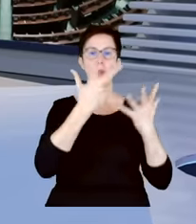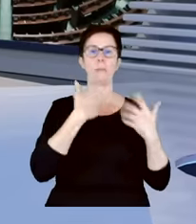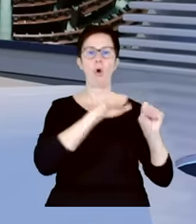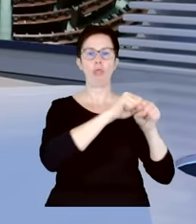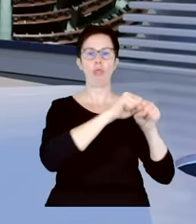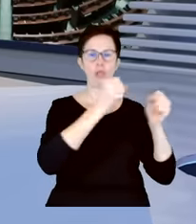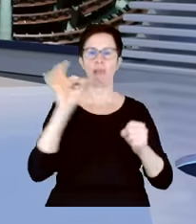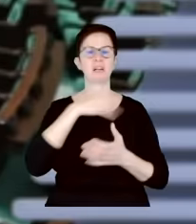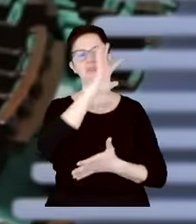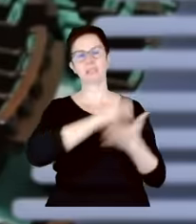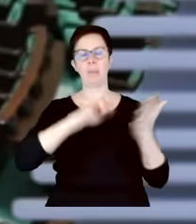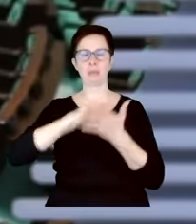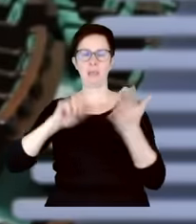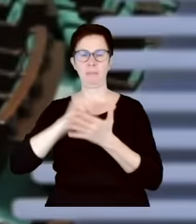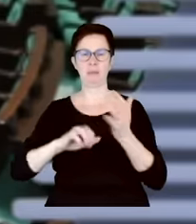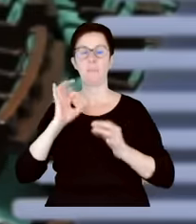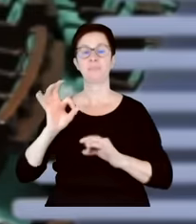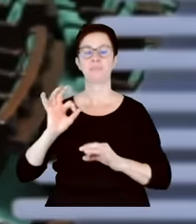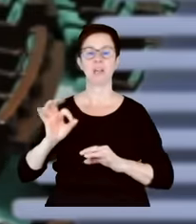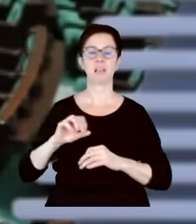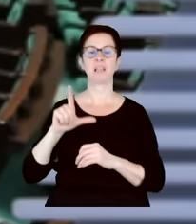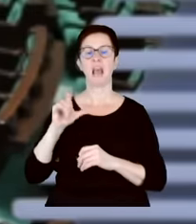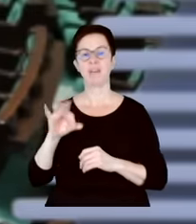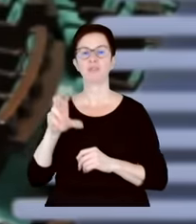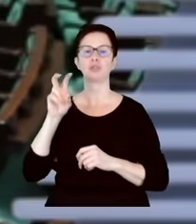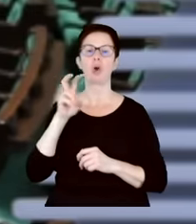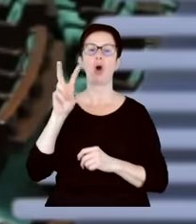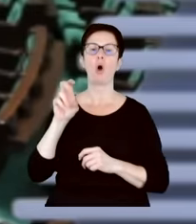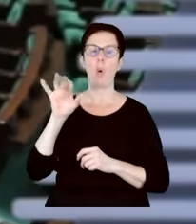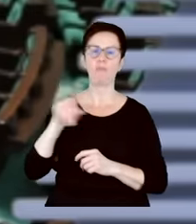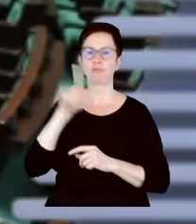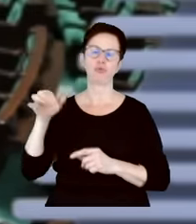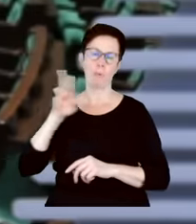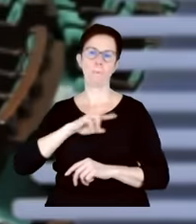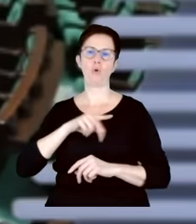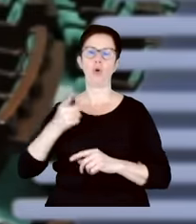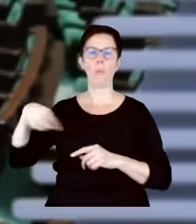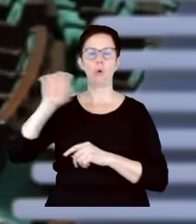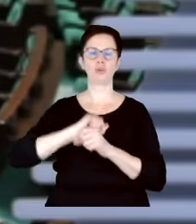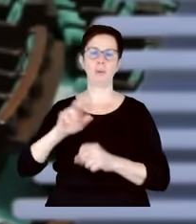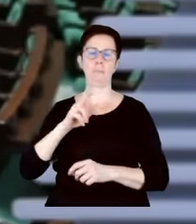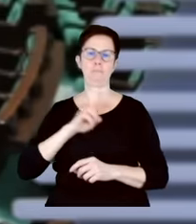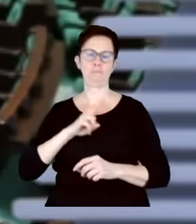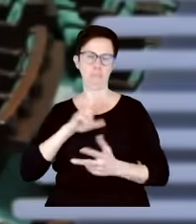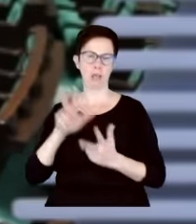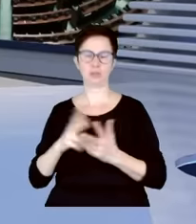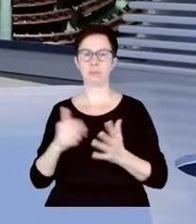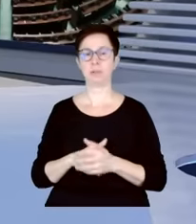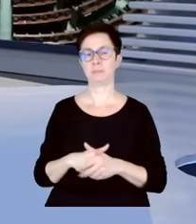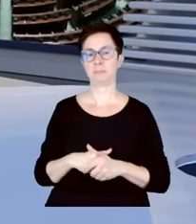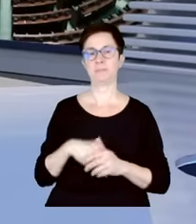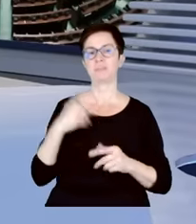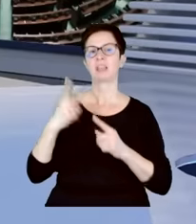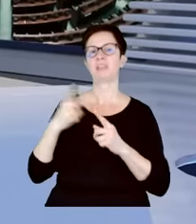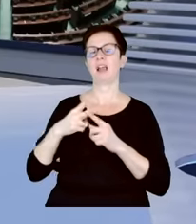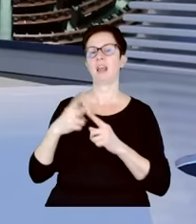I teraz elektoratowi Platformy, Lewicy czy Szymona Hołowni to się podoba. Oni to akceptują. A czy mogę jeszcze ja tylko jedno zdanie odnośnie telewizji publicznej? Bo tu jest